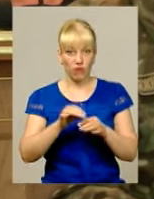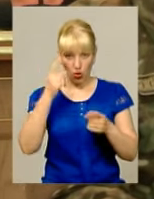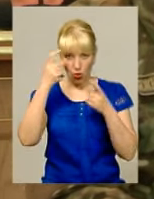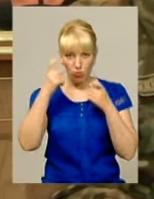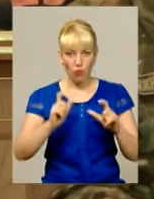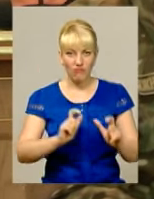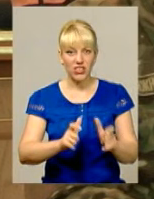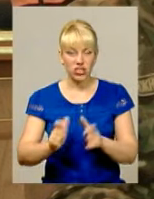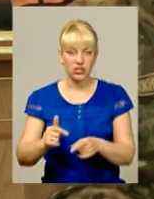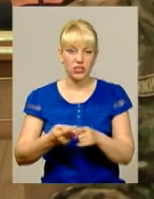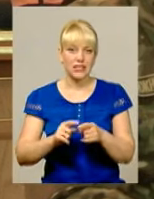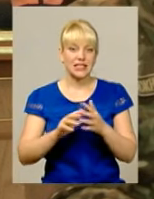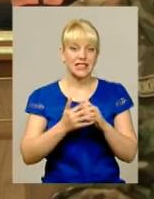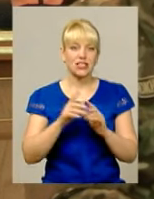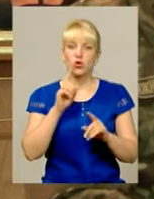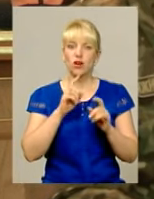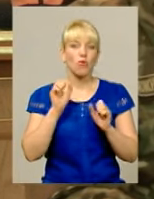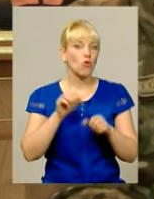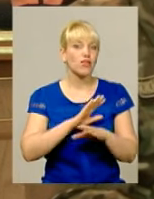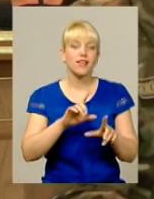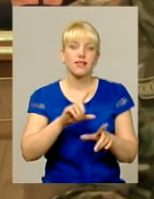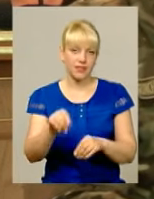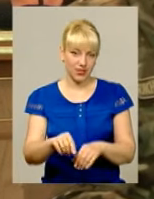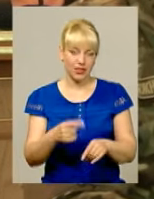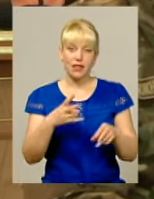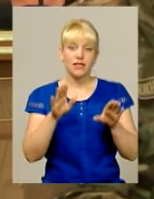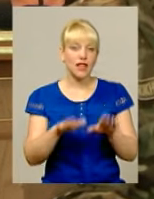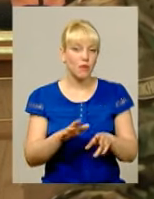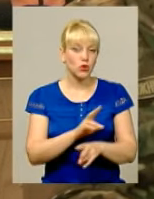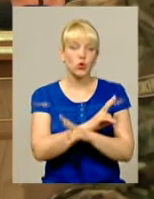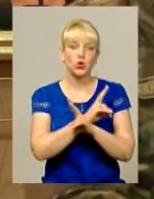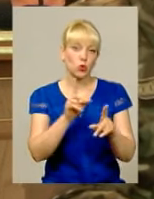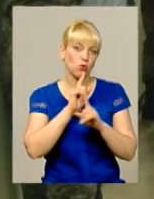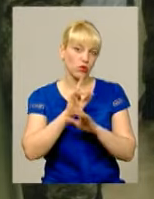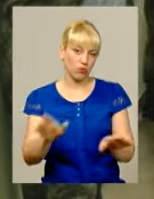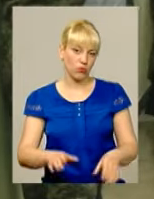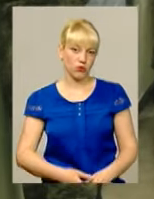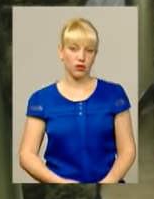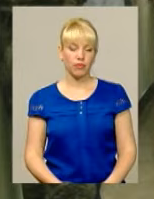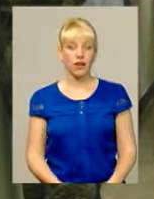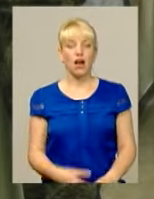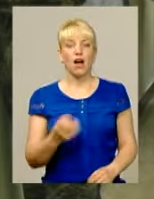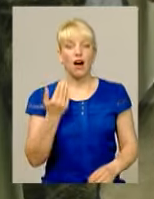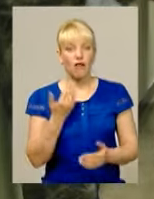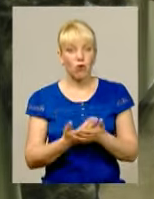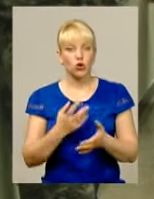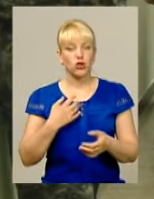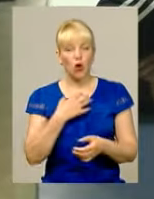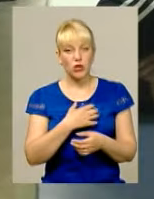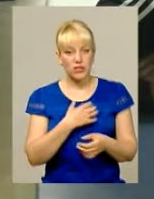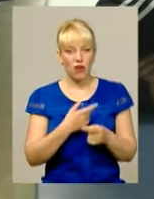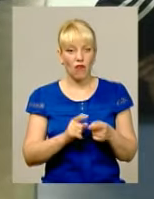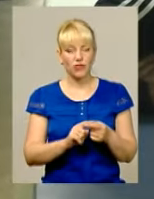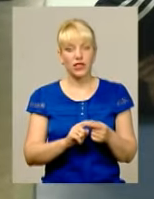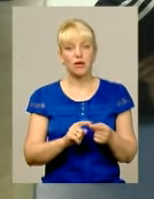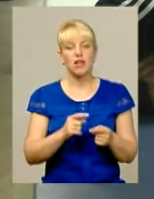То з цю сільську раду можна не їхати, на місці не буде нікого А от основним способом ухиляння